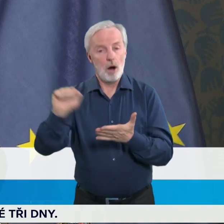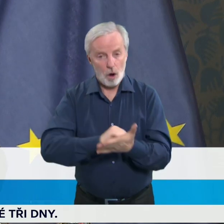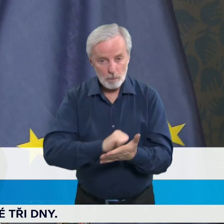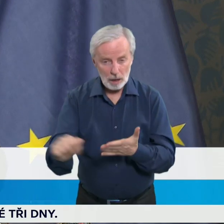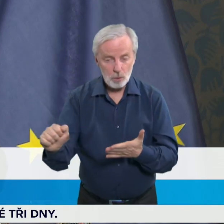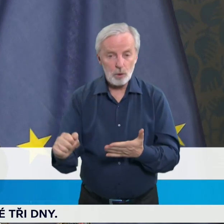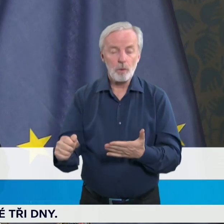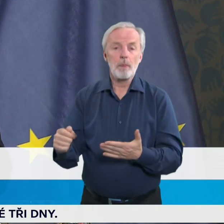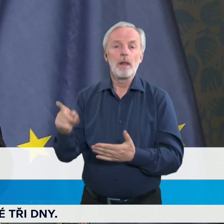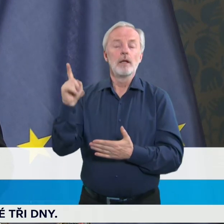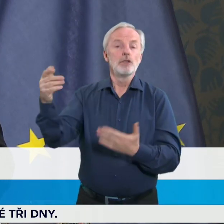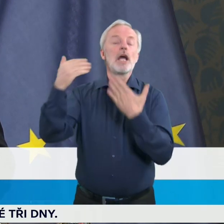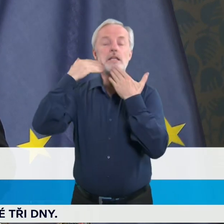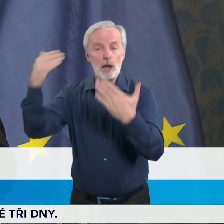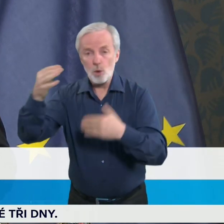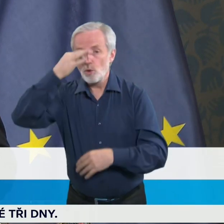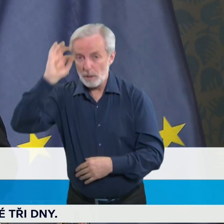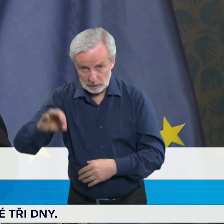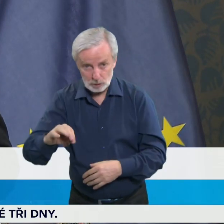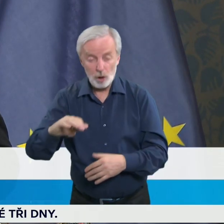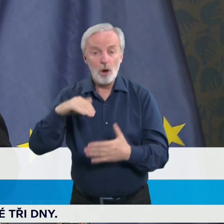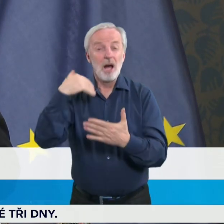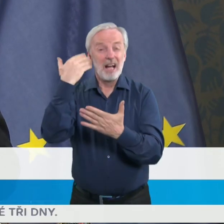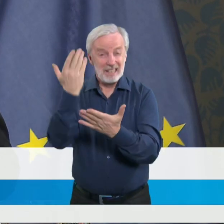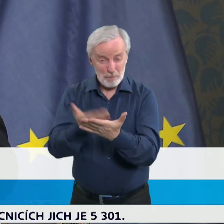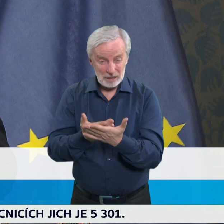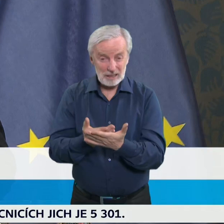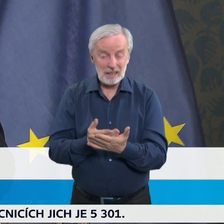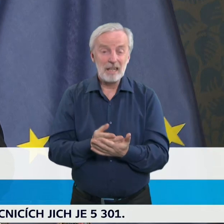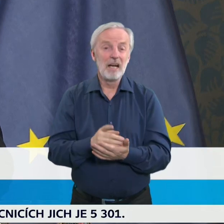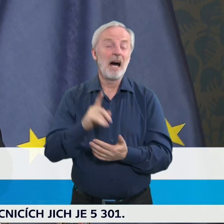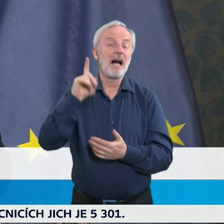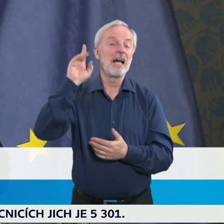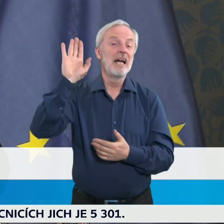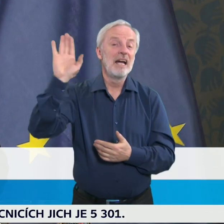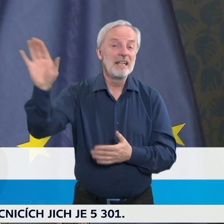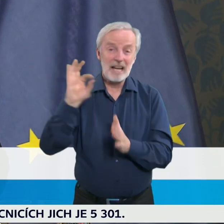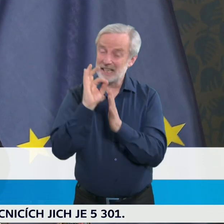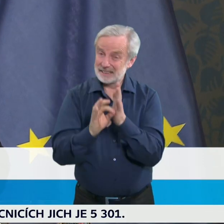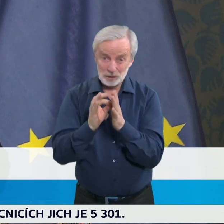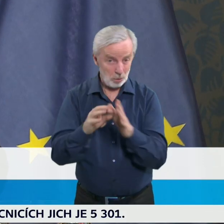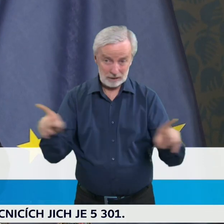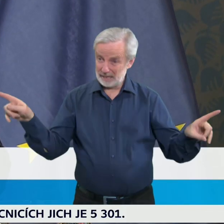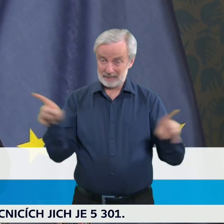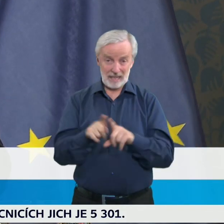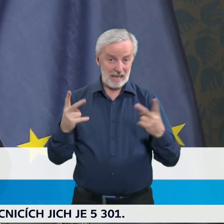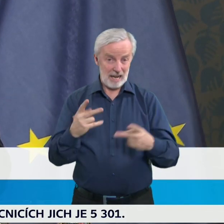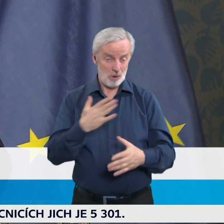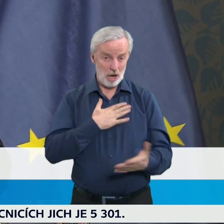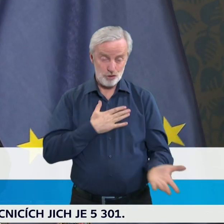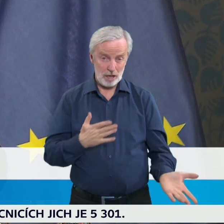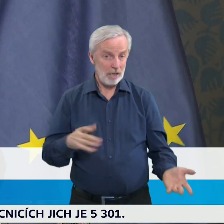pomoci si nesmírně vážím, jsou v současné době v situaci, která je minimálně stejná jako naše a z tohoto důvodu